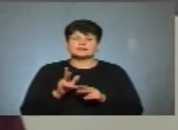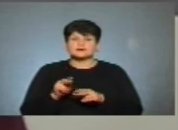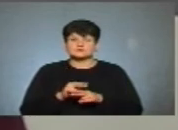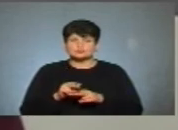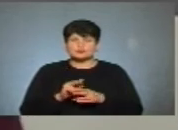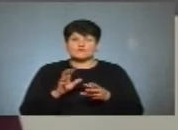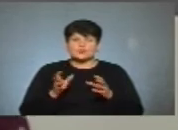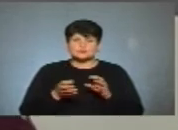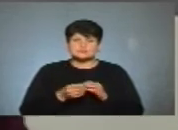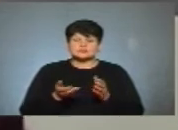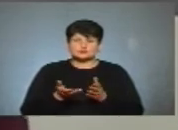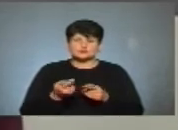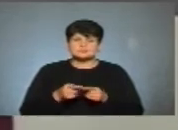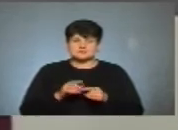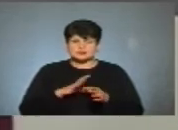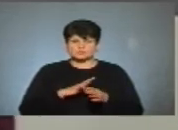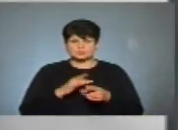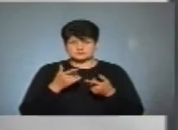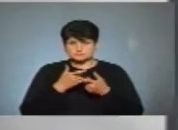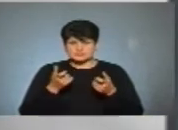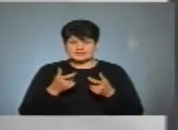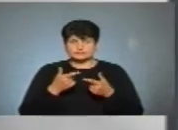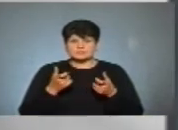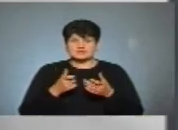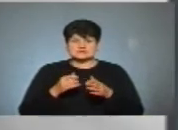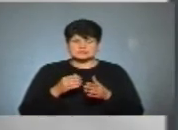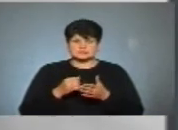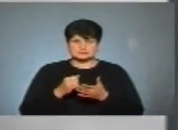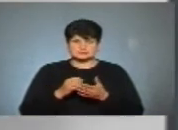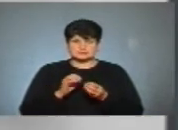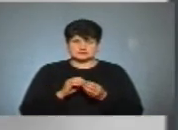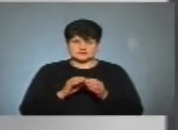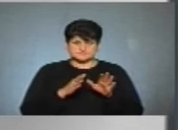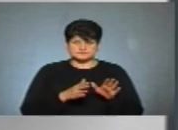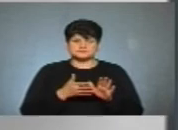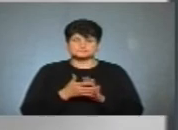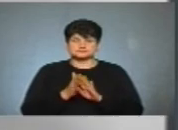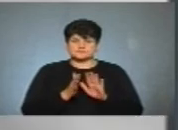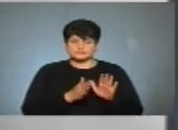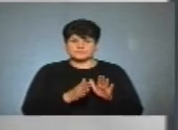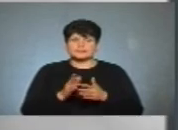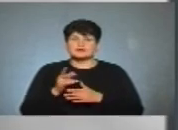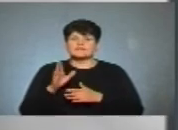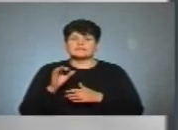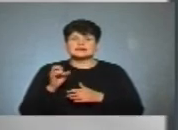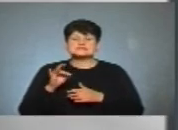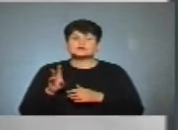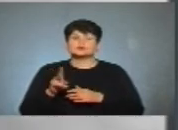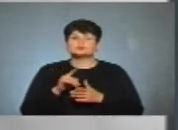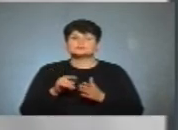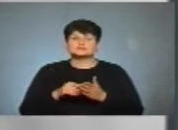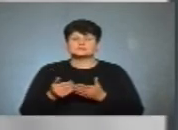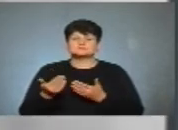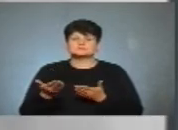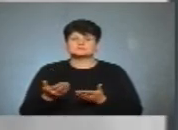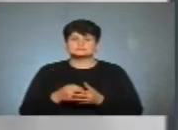бути, якому обсязі, щоб це була публічна інформація і жорстко закріплена. Дякую, зрозуміло. Ми ще продовжимо. Пане Василю, кому ви хочете поставити